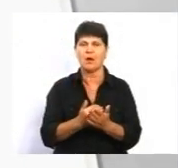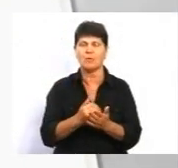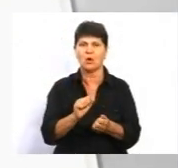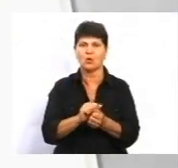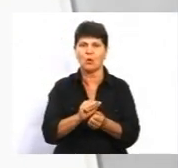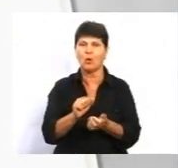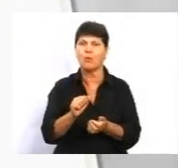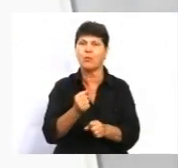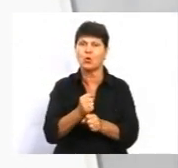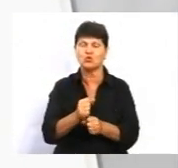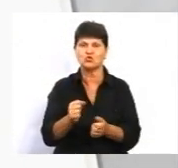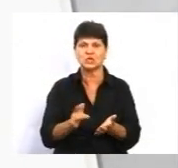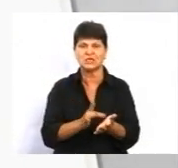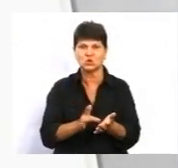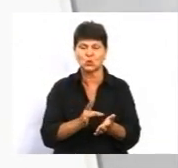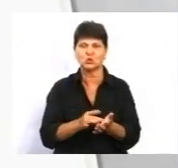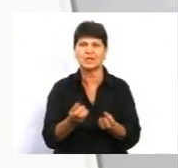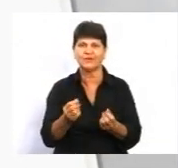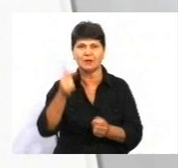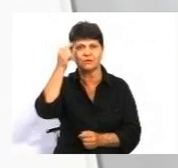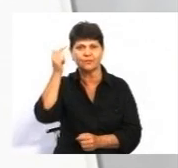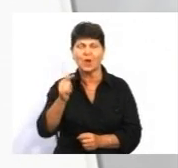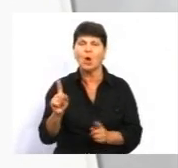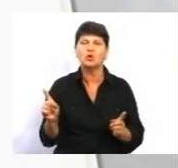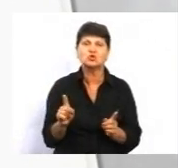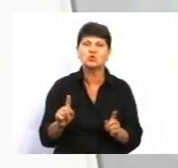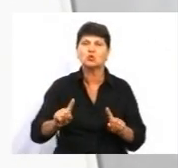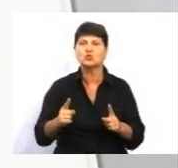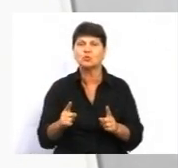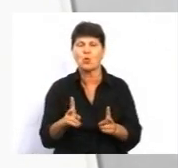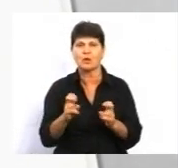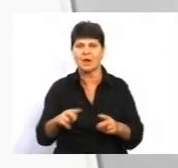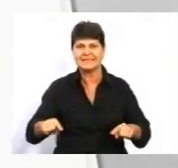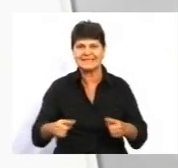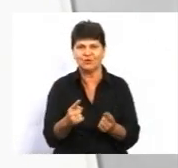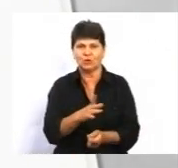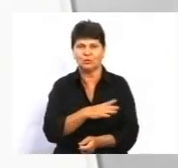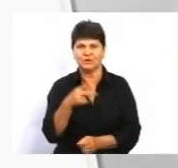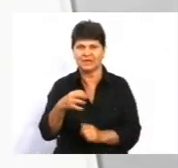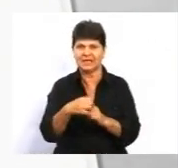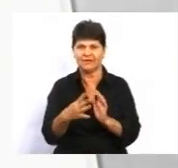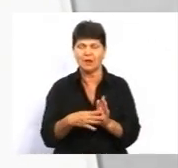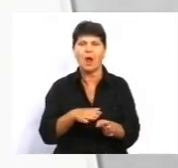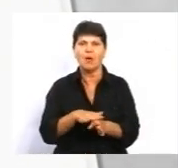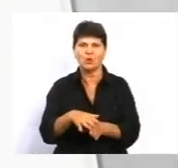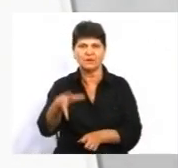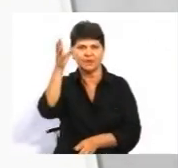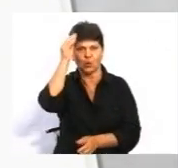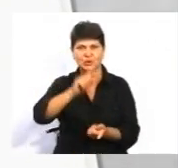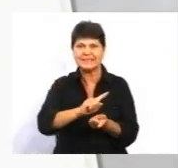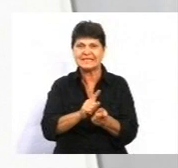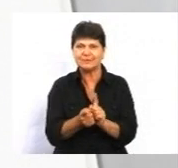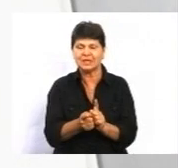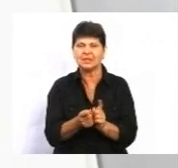Фінансова грамотність. Фінанси. Що? Чому? Як?» було створено 2019-го. Вони повністю враховують зміни в фінансовій